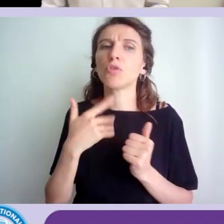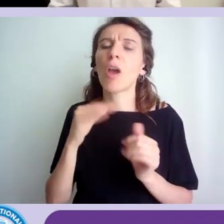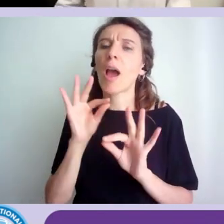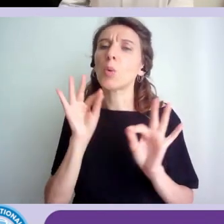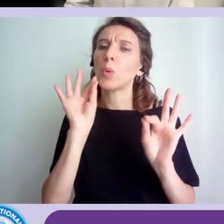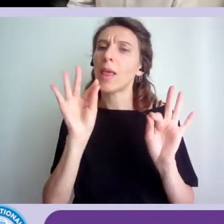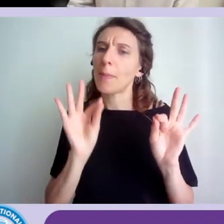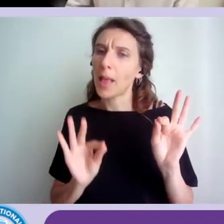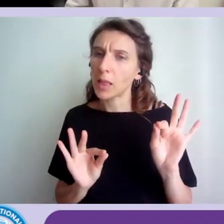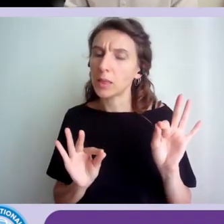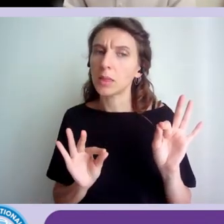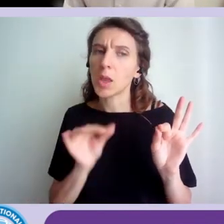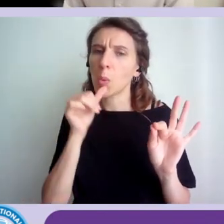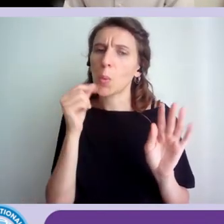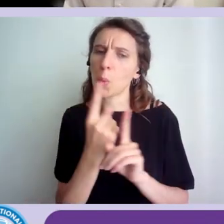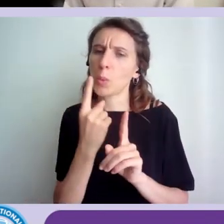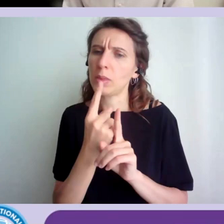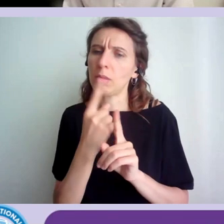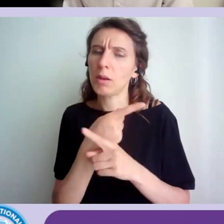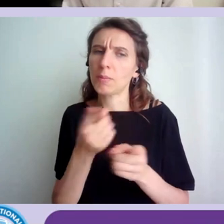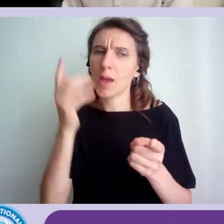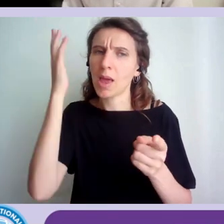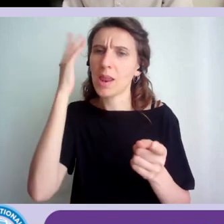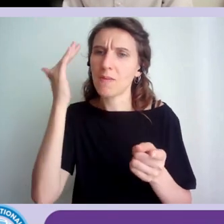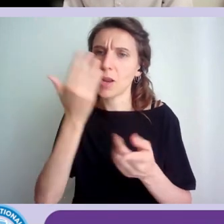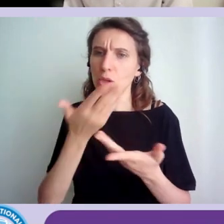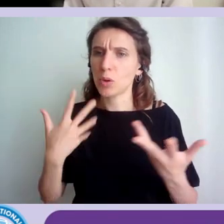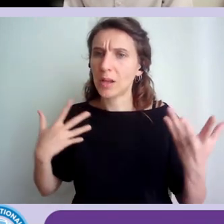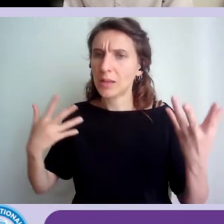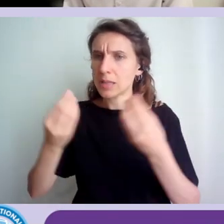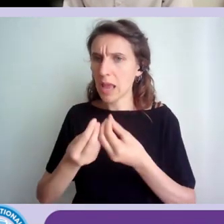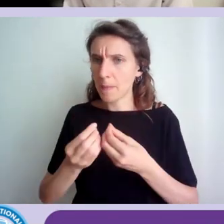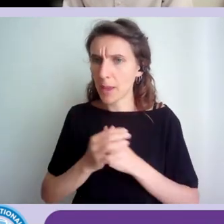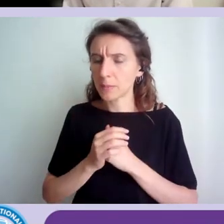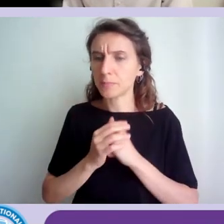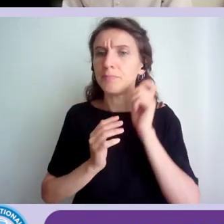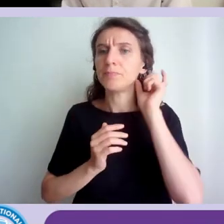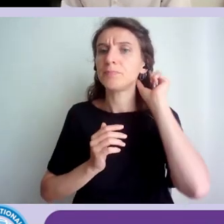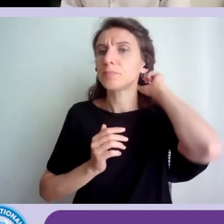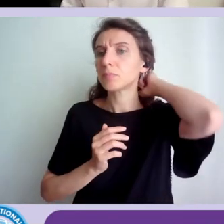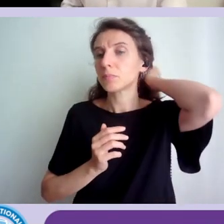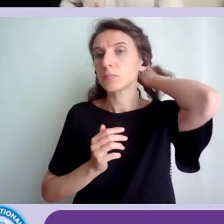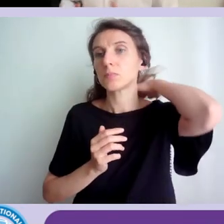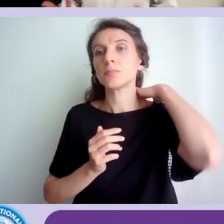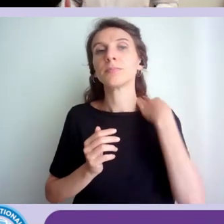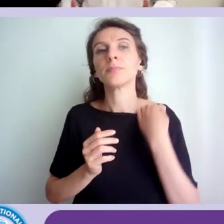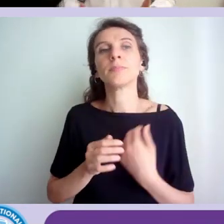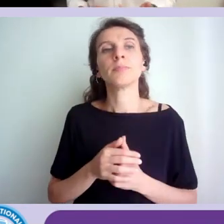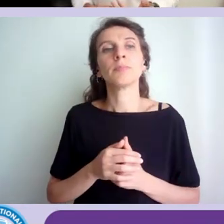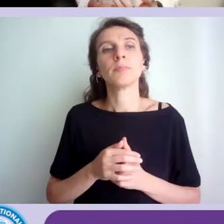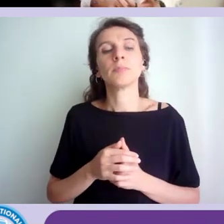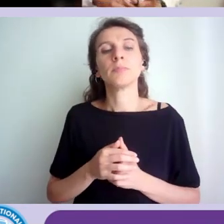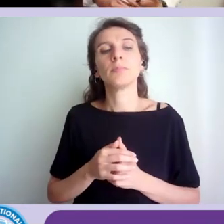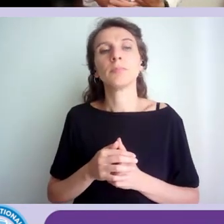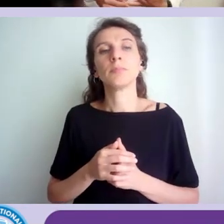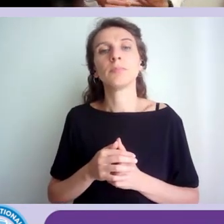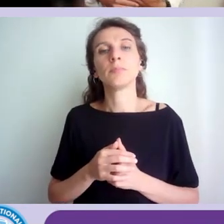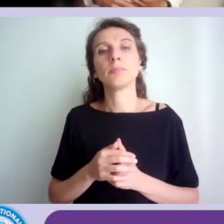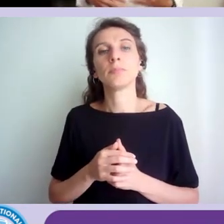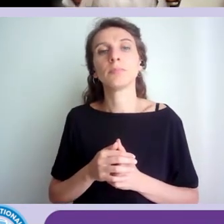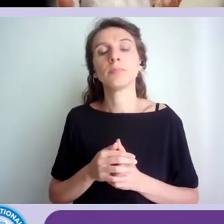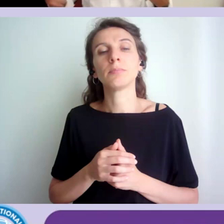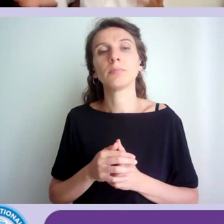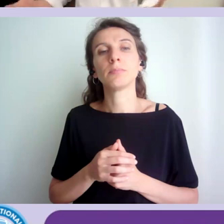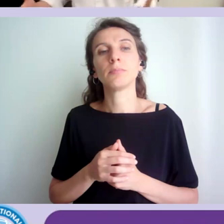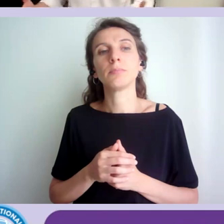utili a questa riflessione che stiamo facendo insieme. Tutti i professionisti della filiera